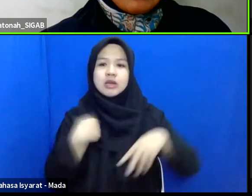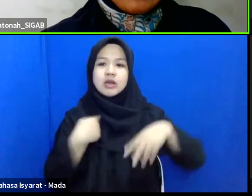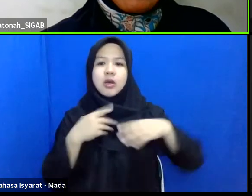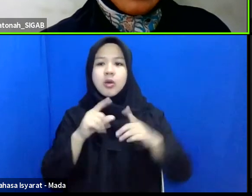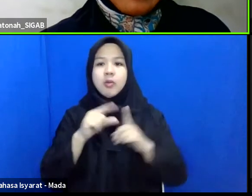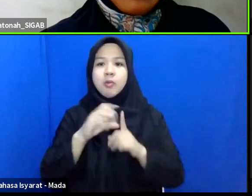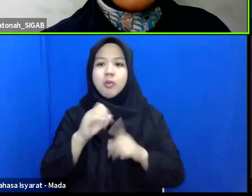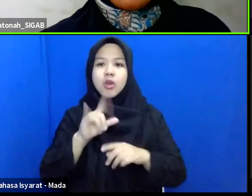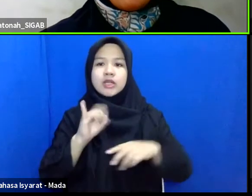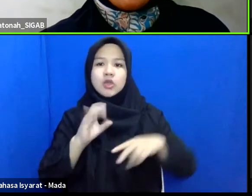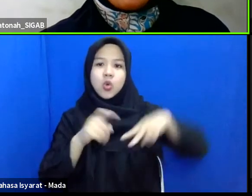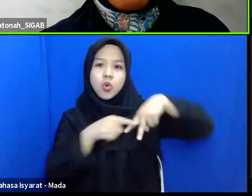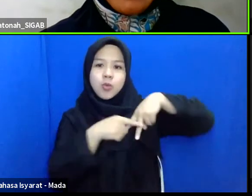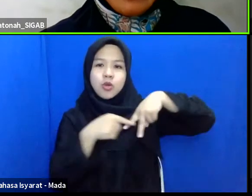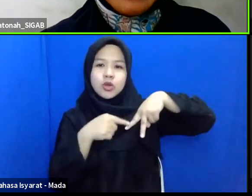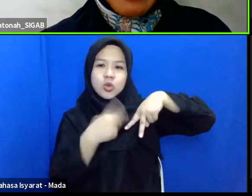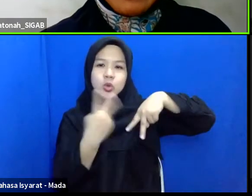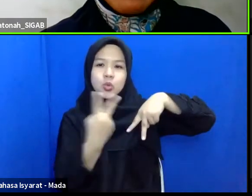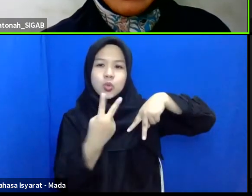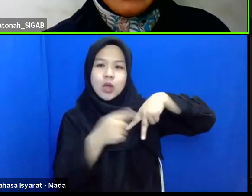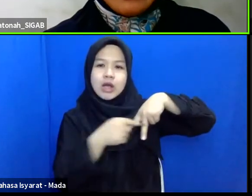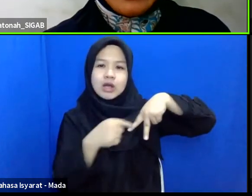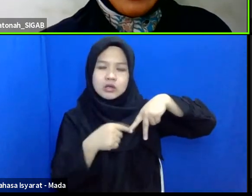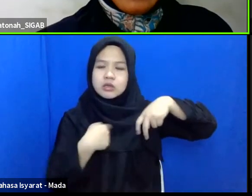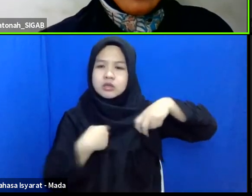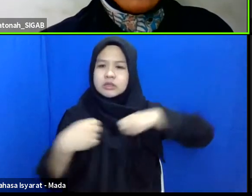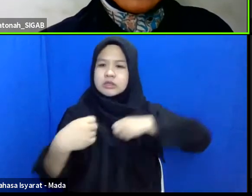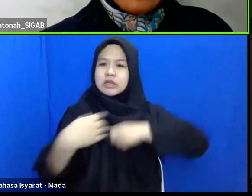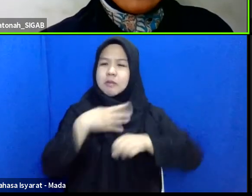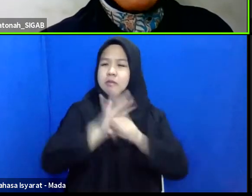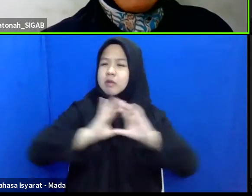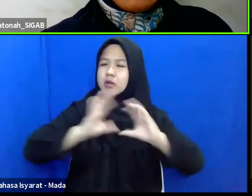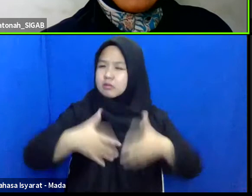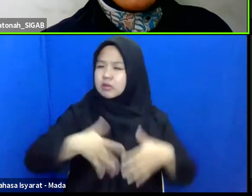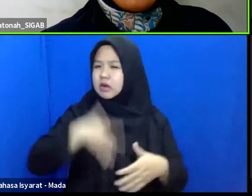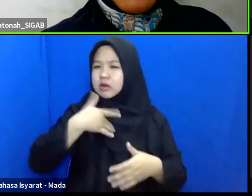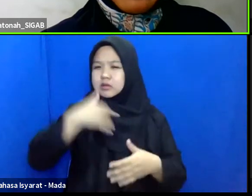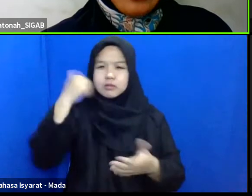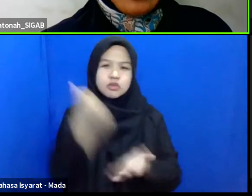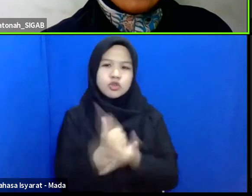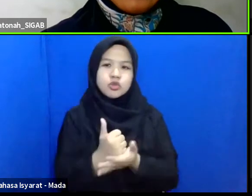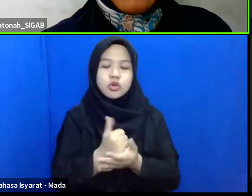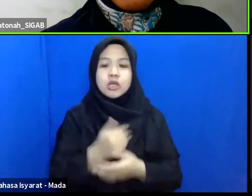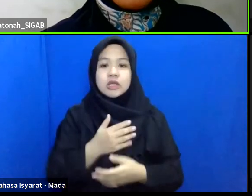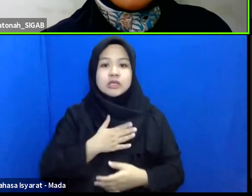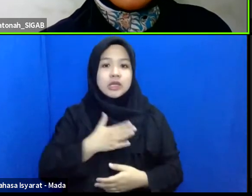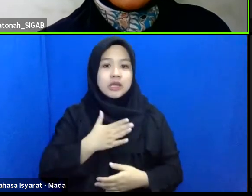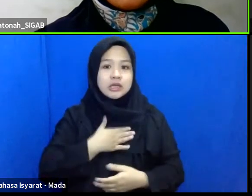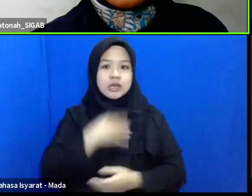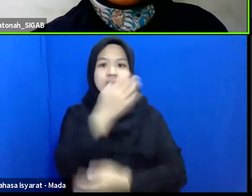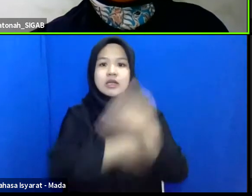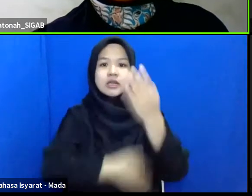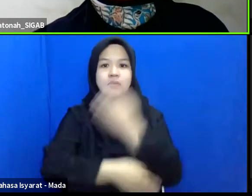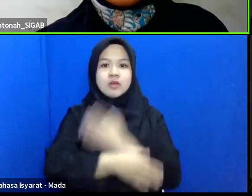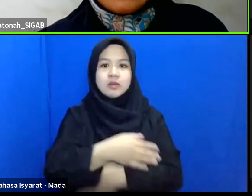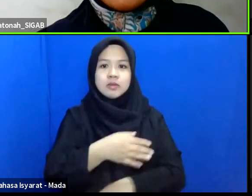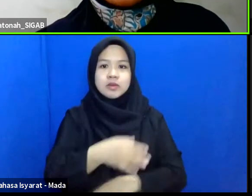-benar merasakan dampak dari pandemik ini kalau saya sebagai seorang defable